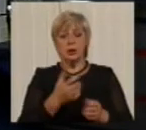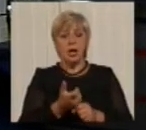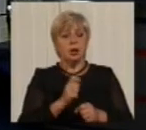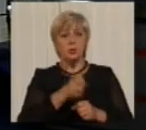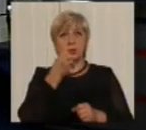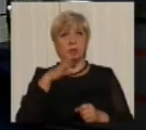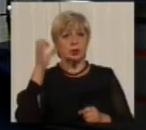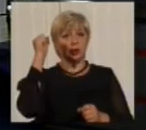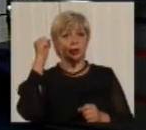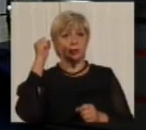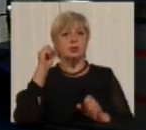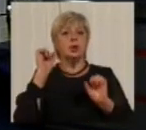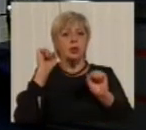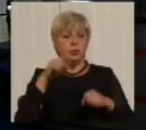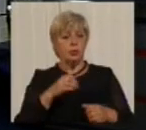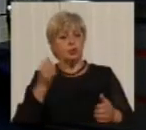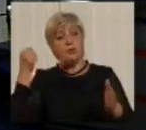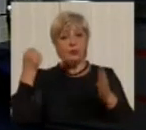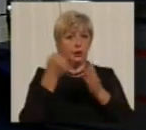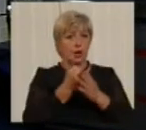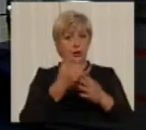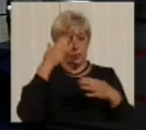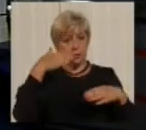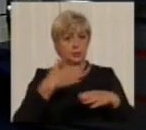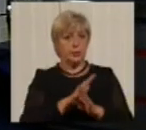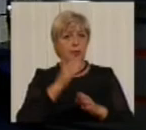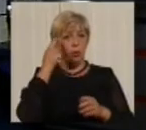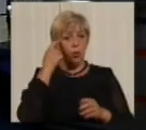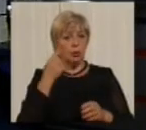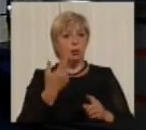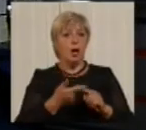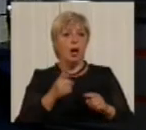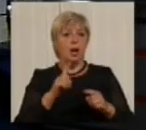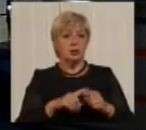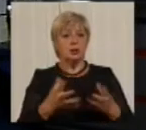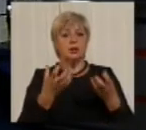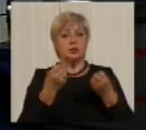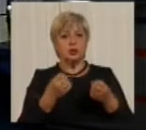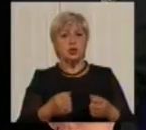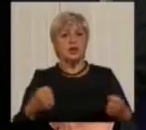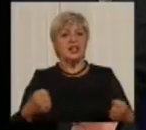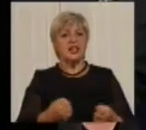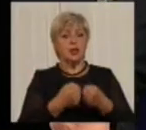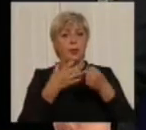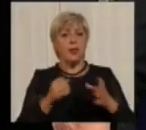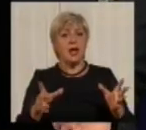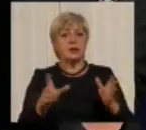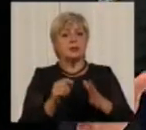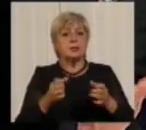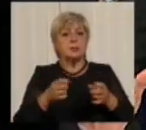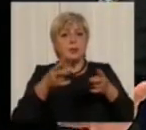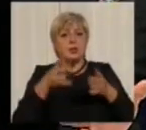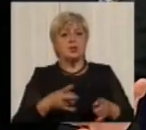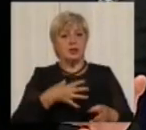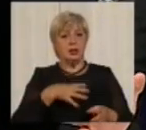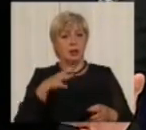тримається, то він може вдаритись і розбити собі голову. А це, як нагадуюсь, це теж є ДТП з пострадавшими. І водій буде